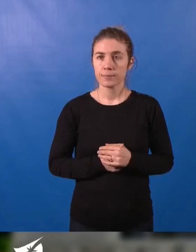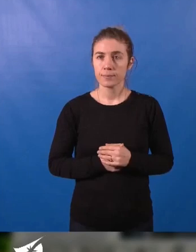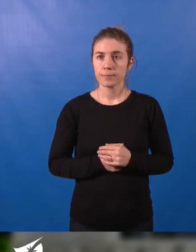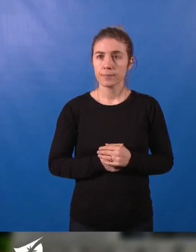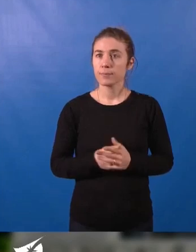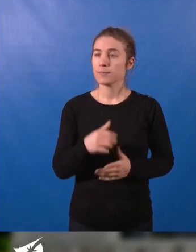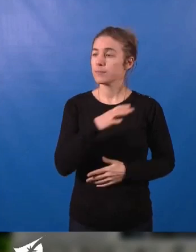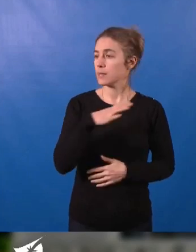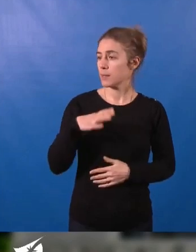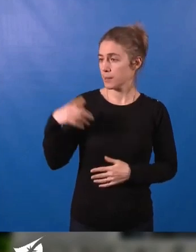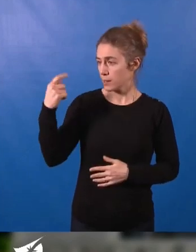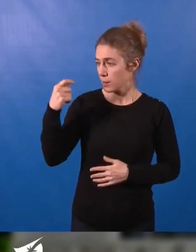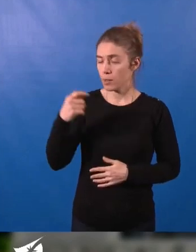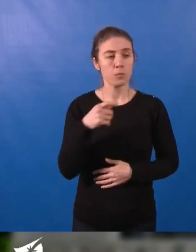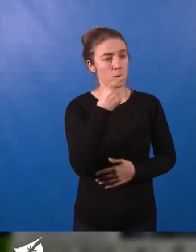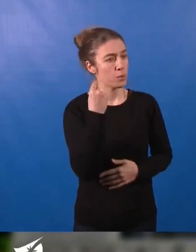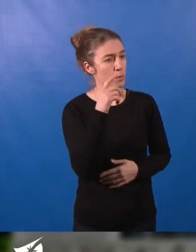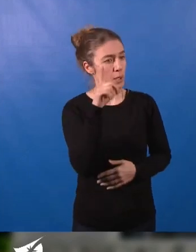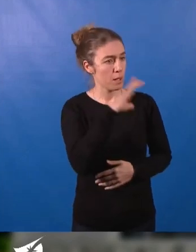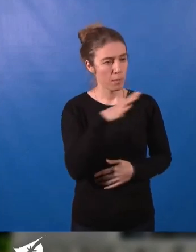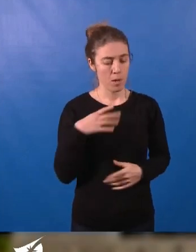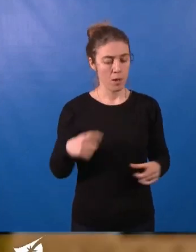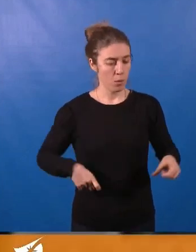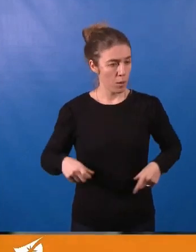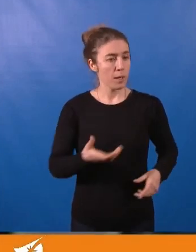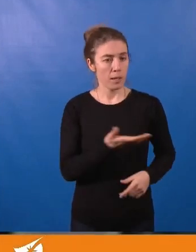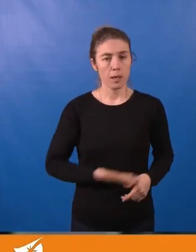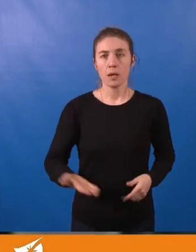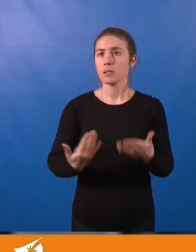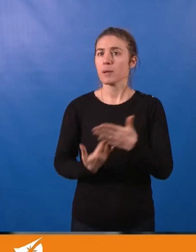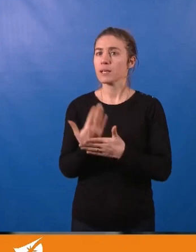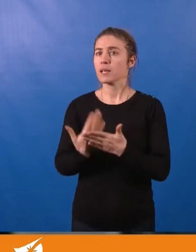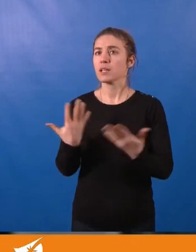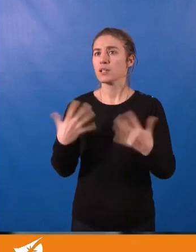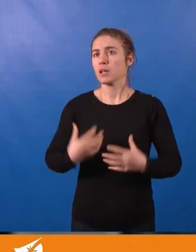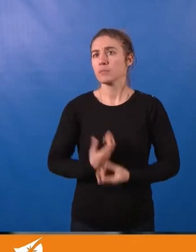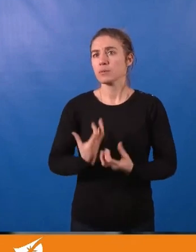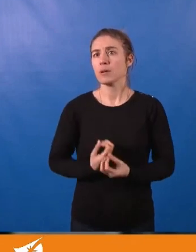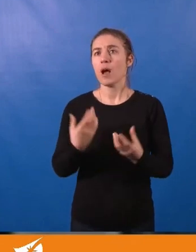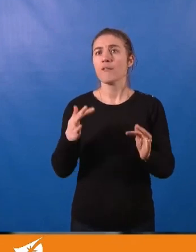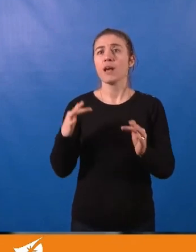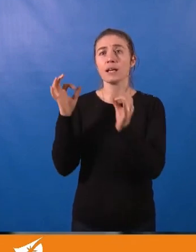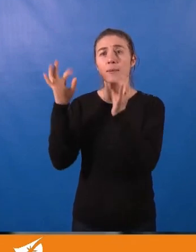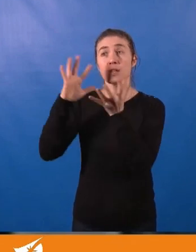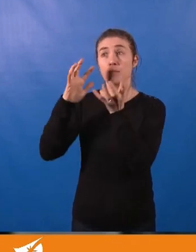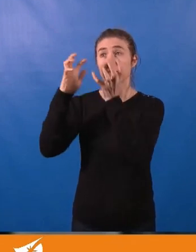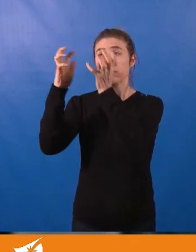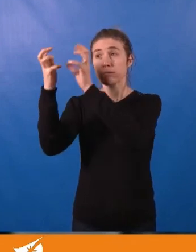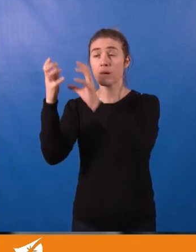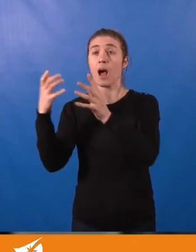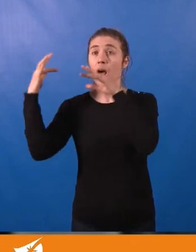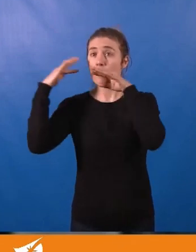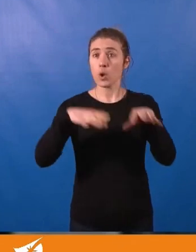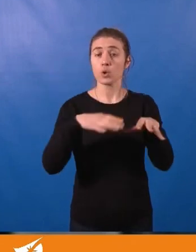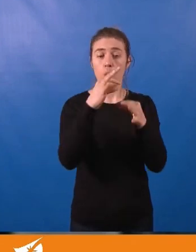Madame la Présidente, chers collègues, nous en avons parlé ce matin, les impacts du changement climatique sur le cycle de l'eau